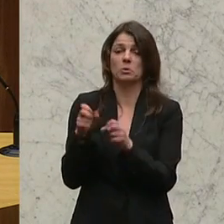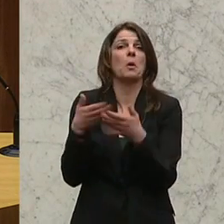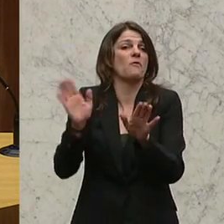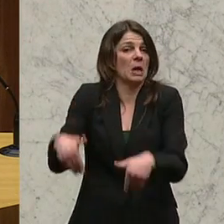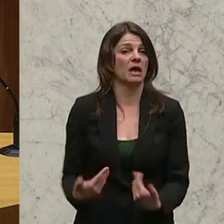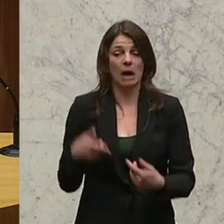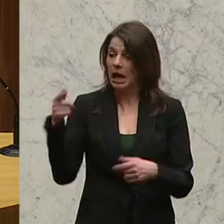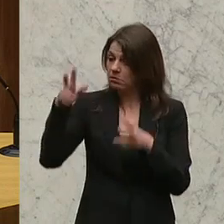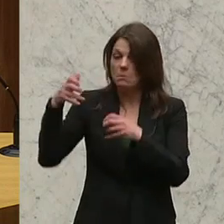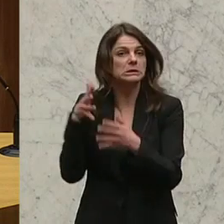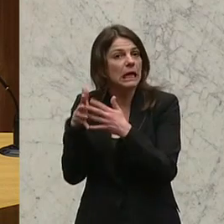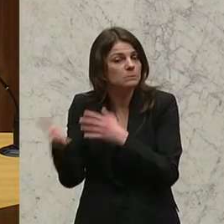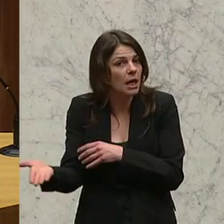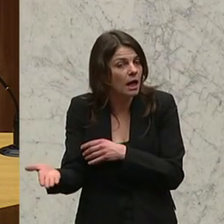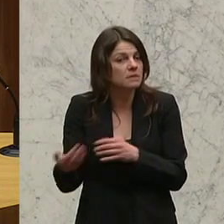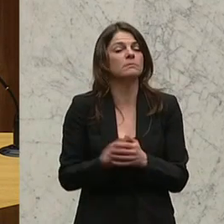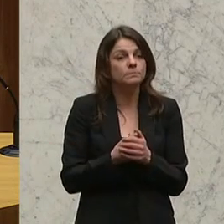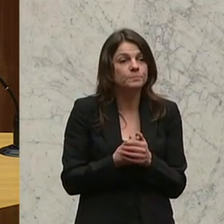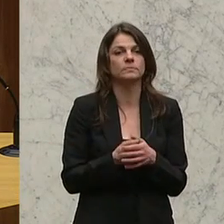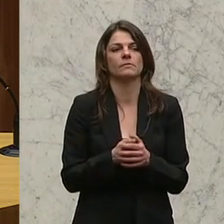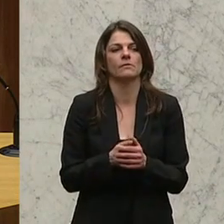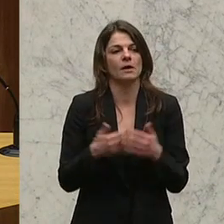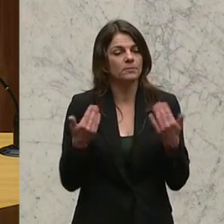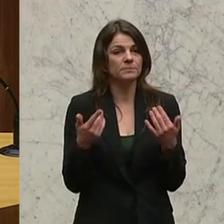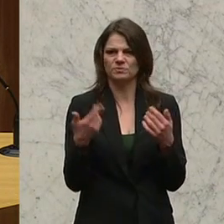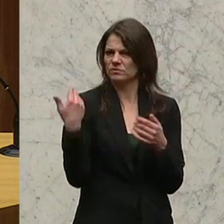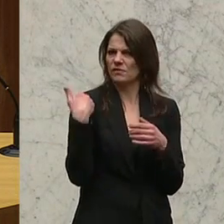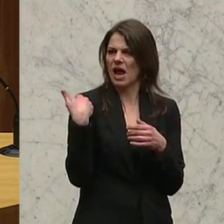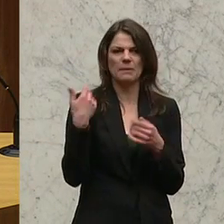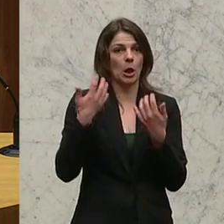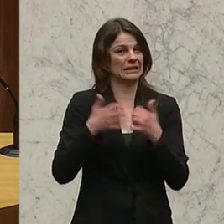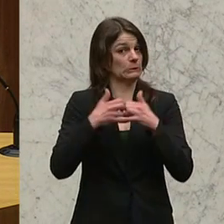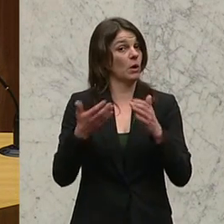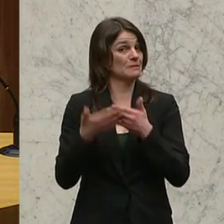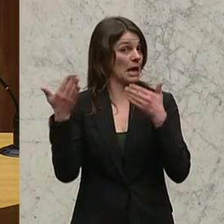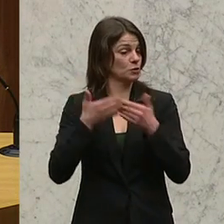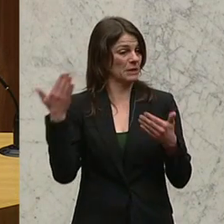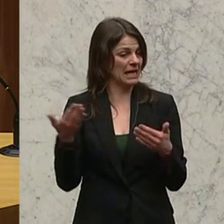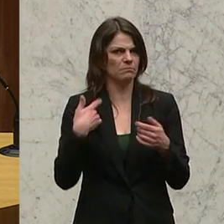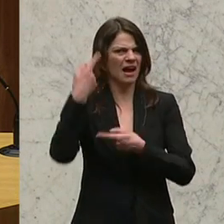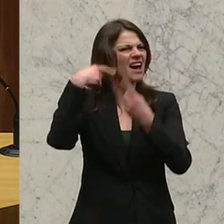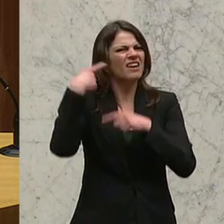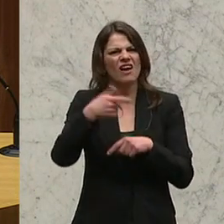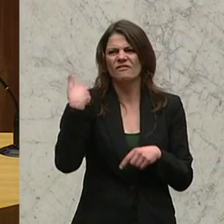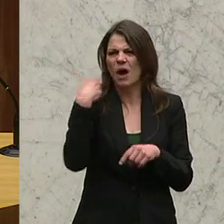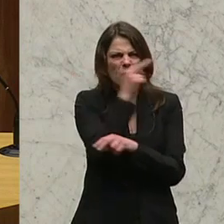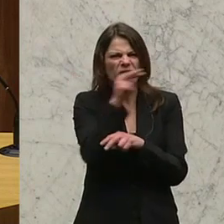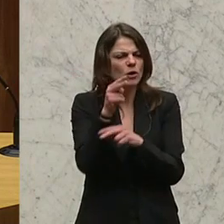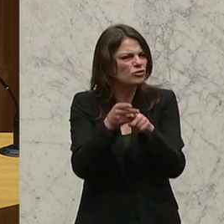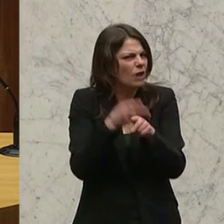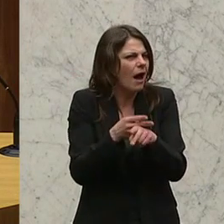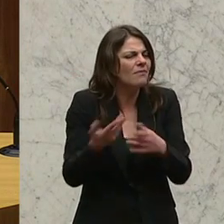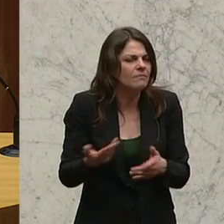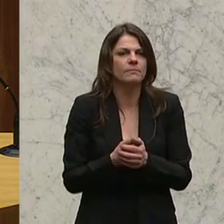sein, weil da geht es um die Transparenz, die dahinter gekommen ist. Wir hatten ja einmal ein historisches Beispiel, kann man erinnern, wo es um den Überwachungsstaat